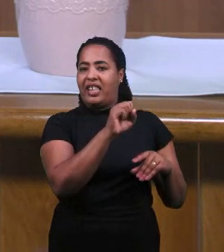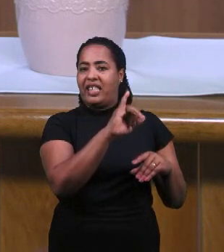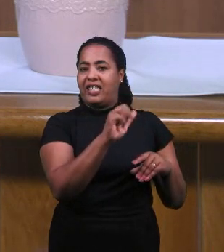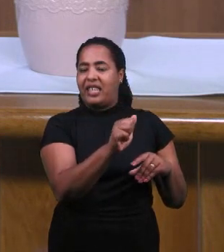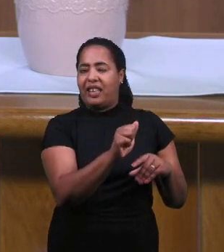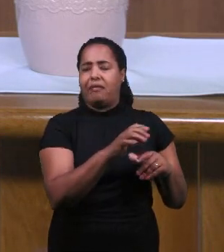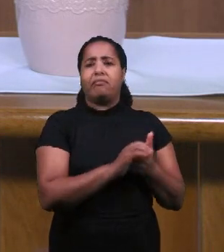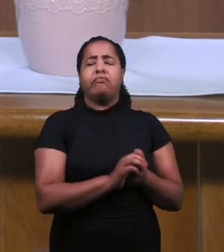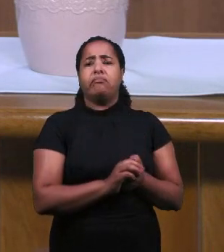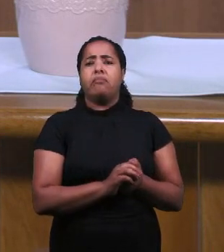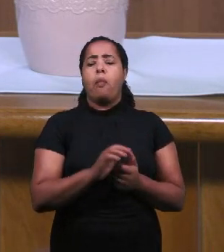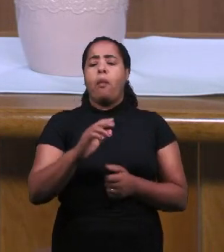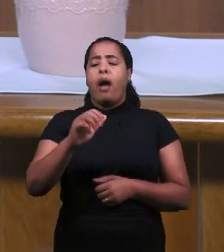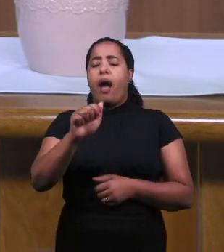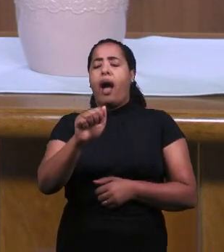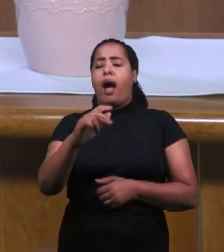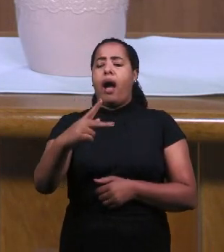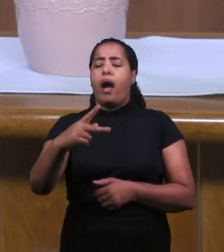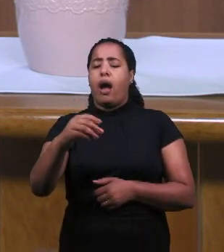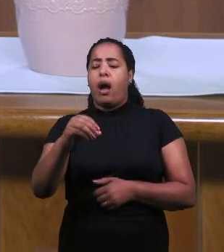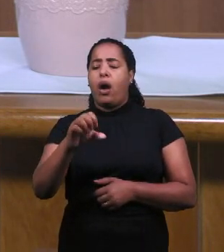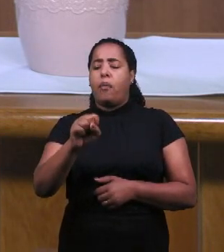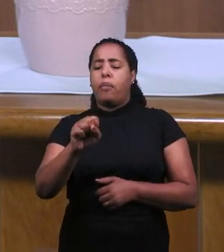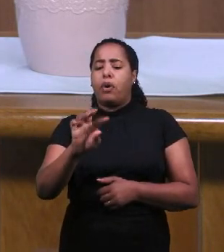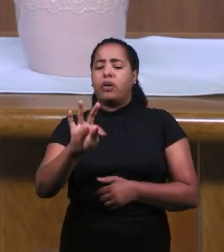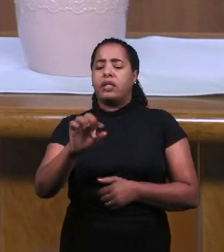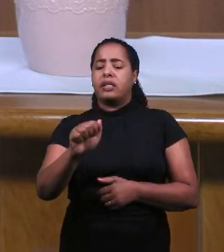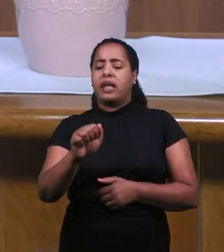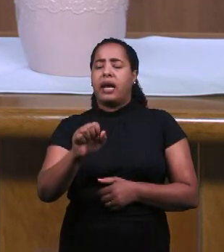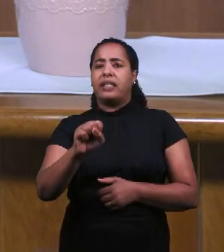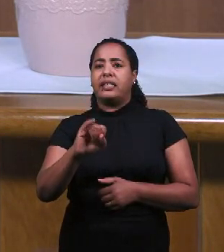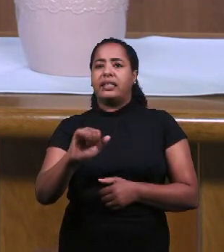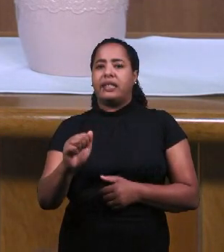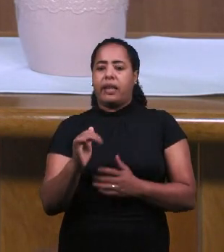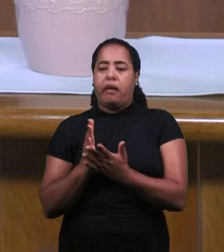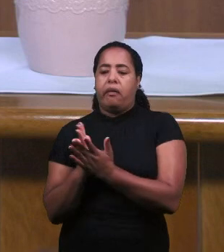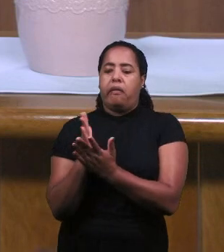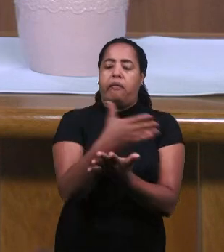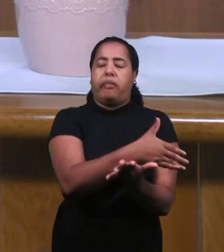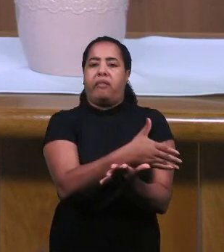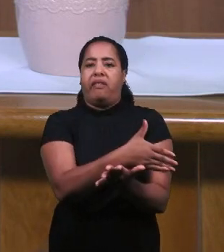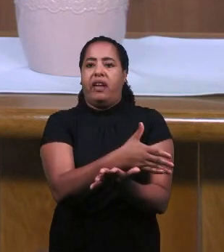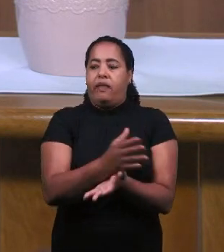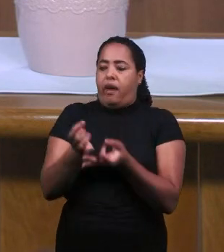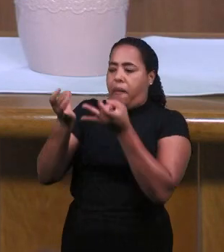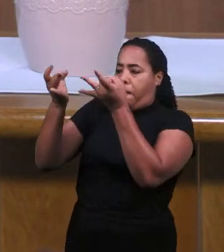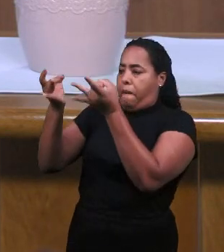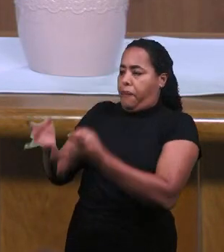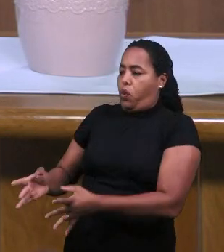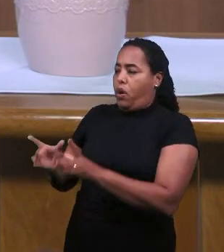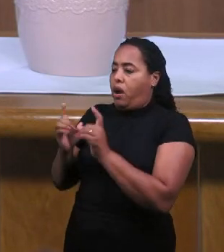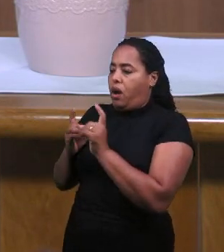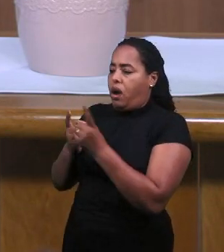отступничество Отступничество Это упражнение в лжедоктрине